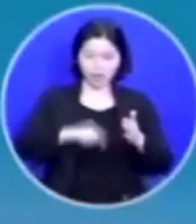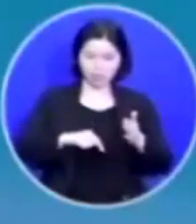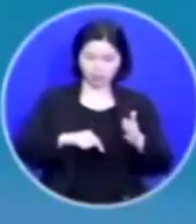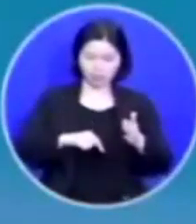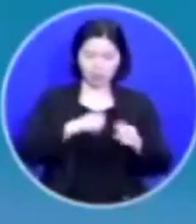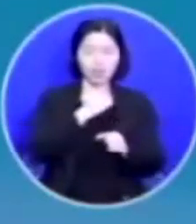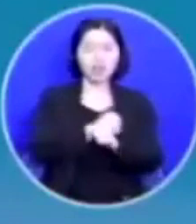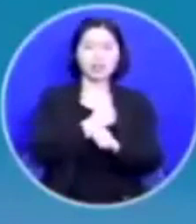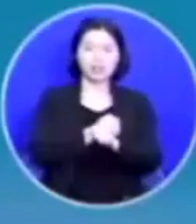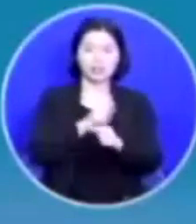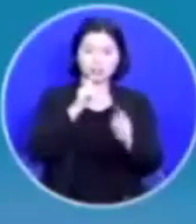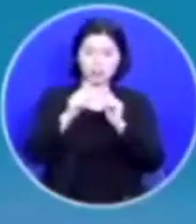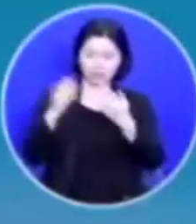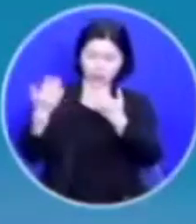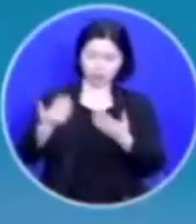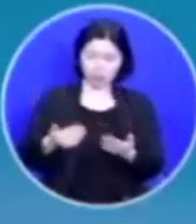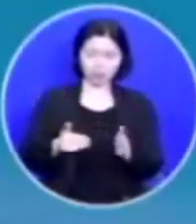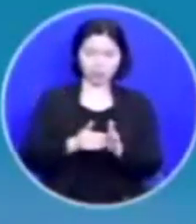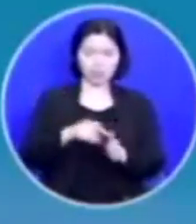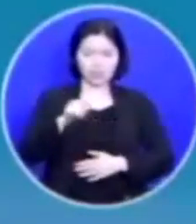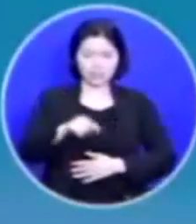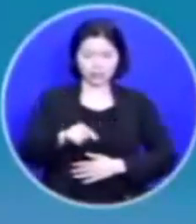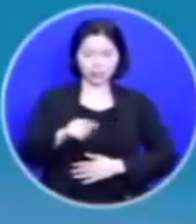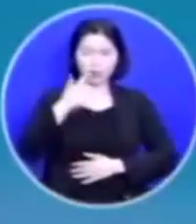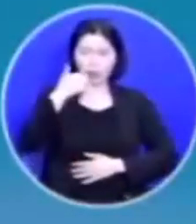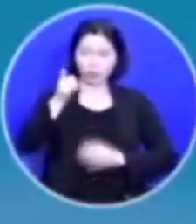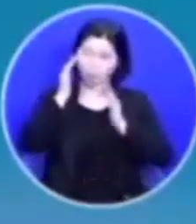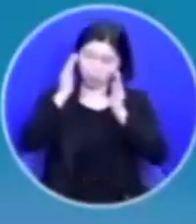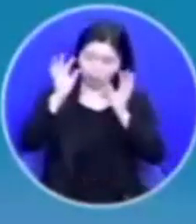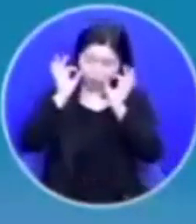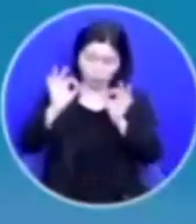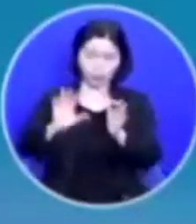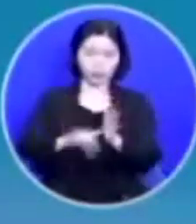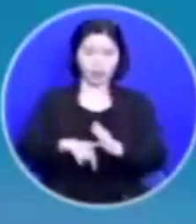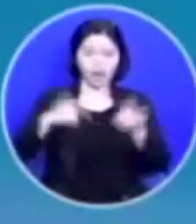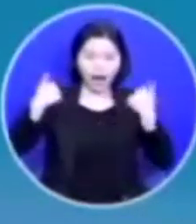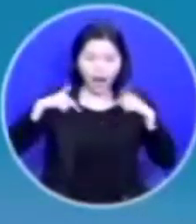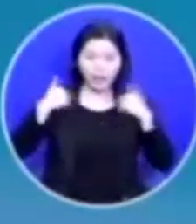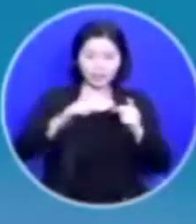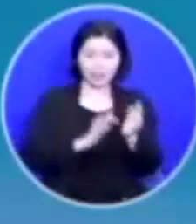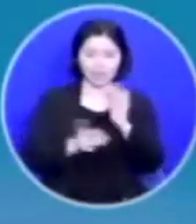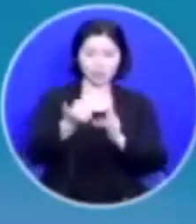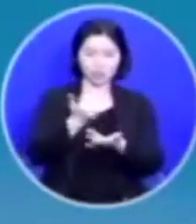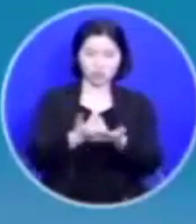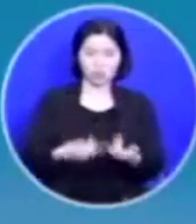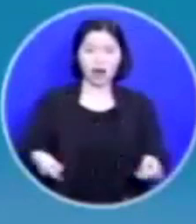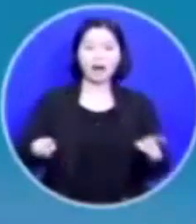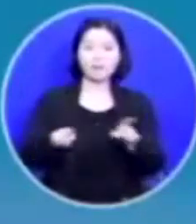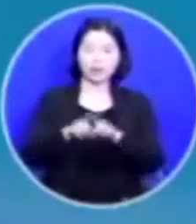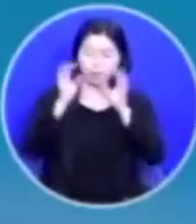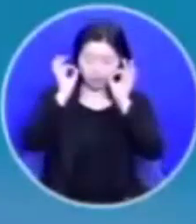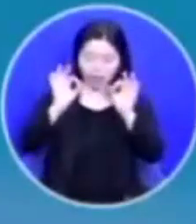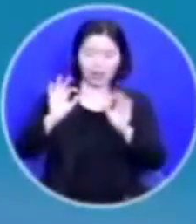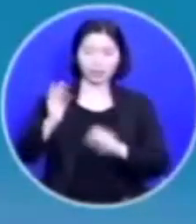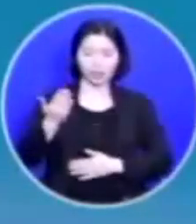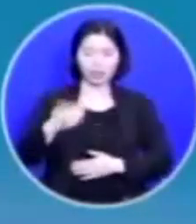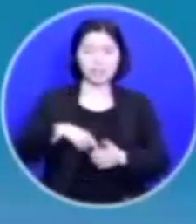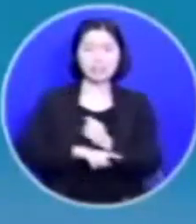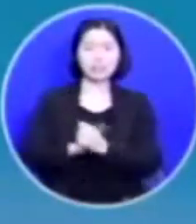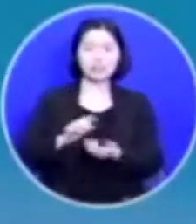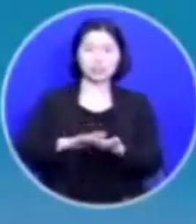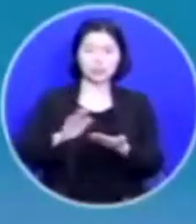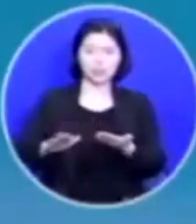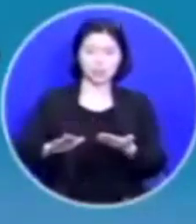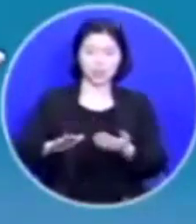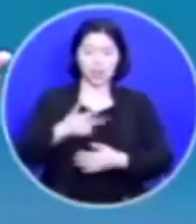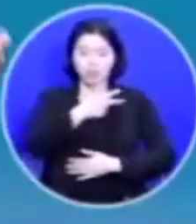이것이 부모님을 바라볼 때 우리가 항상 예수님을 함께 보아야 하는 이유입니다 여러분